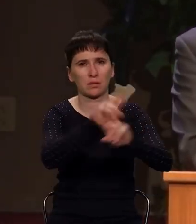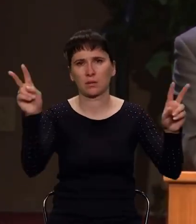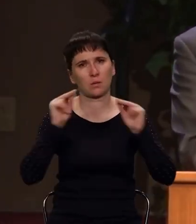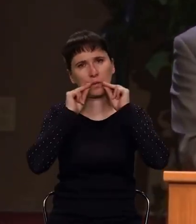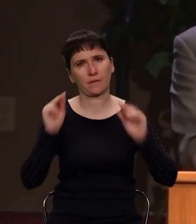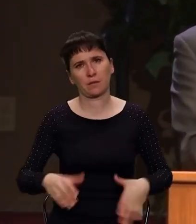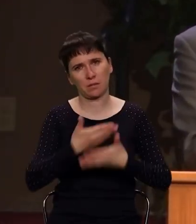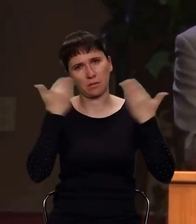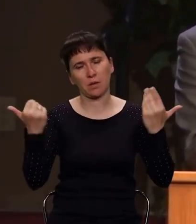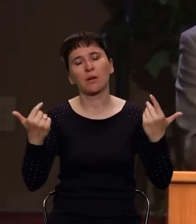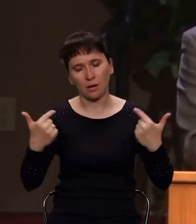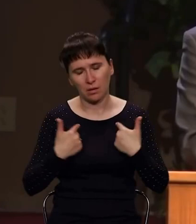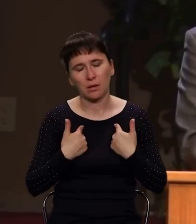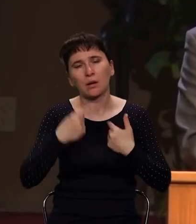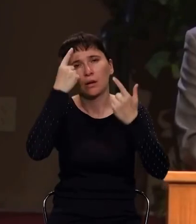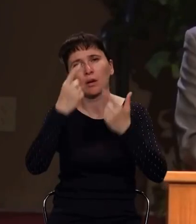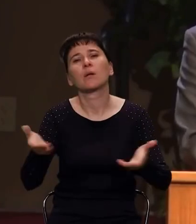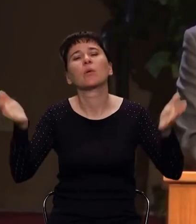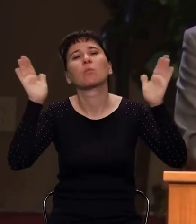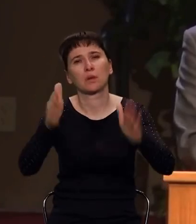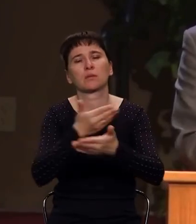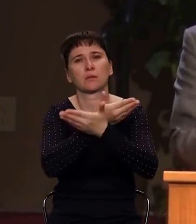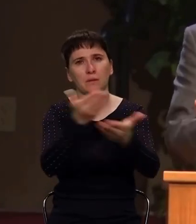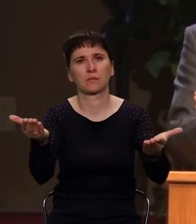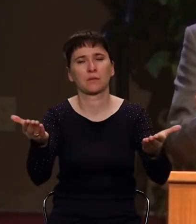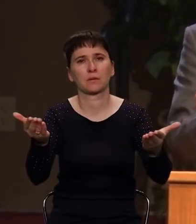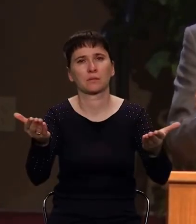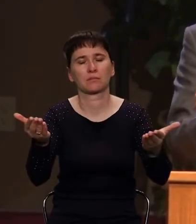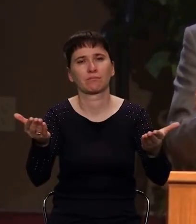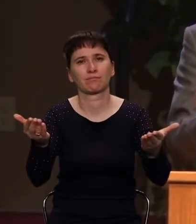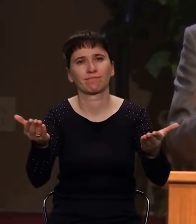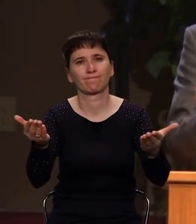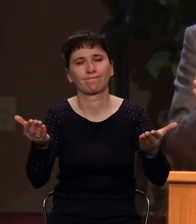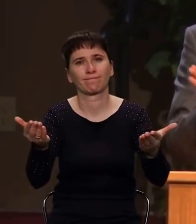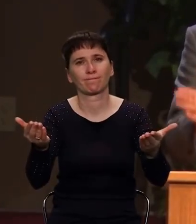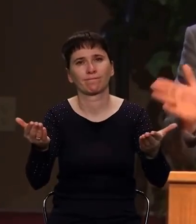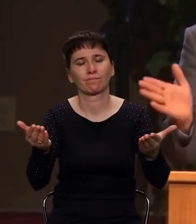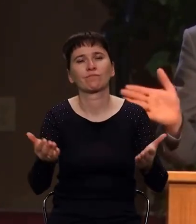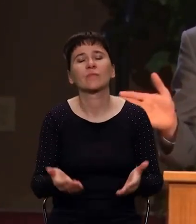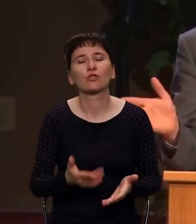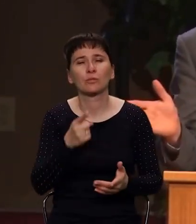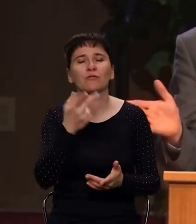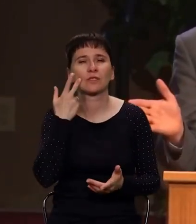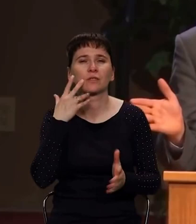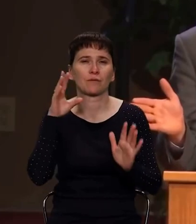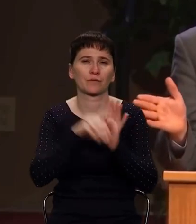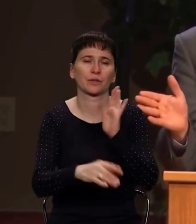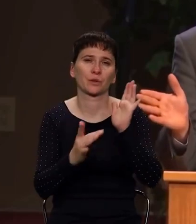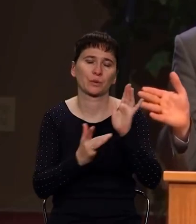вините никого, и пусть Господь нас всех благословит выход, выход во Христе.